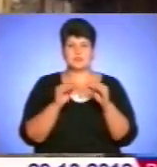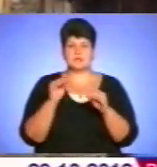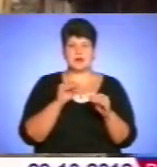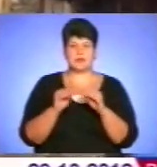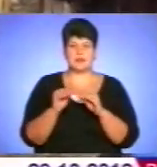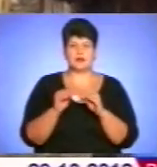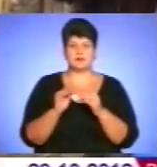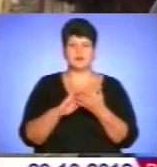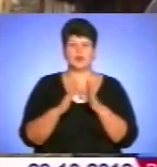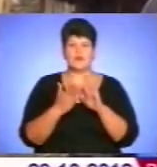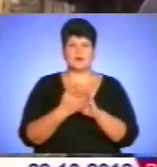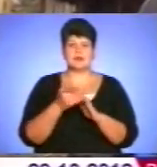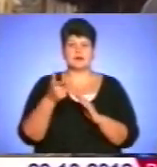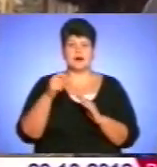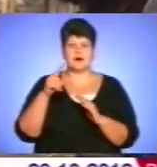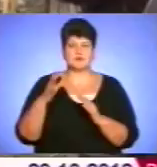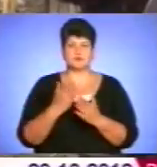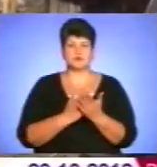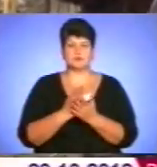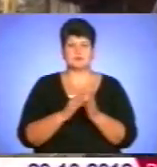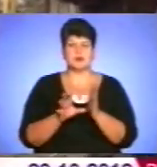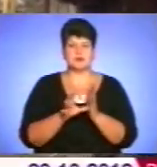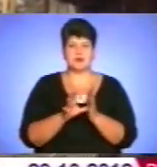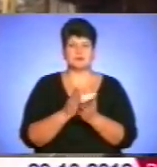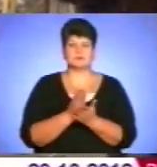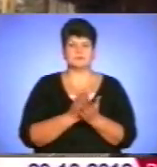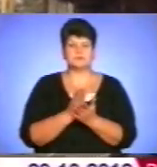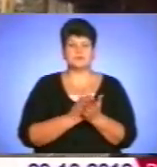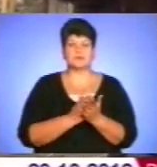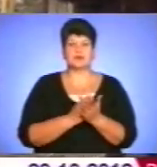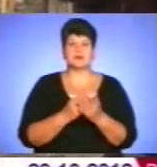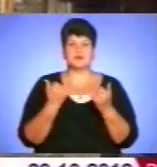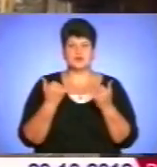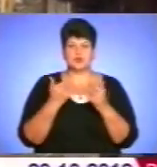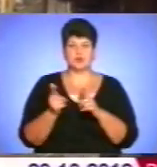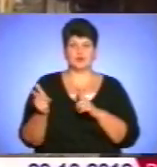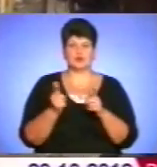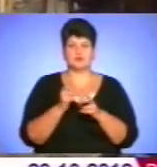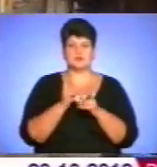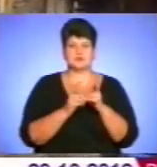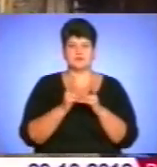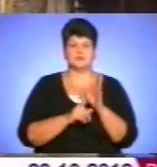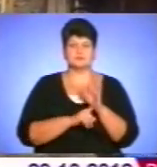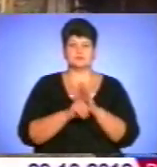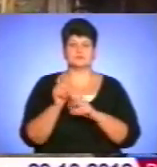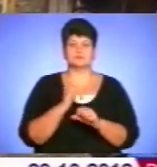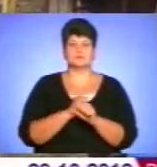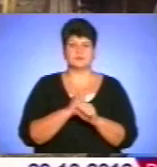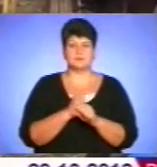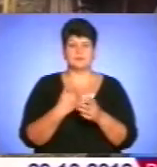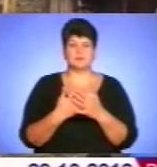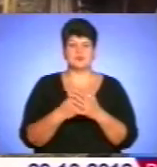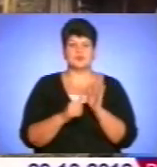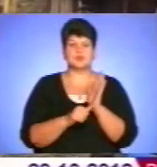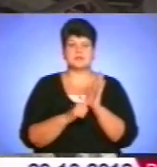договорення з газом, енергоносіями. І на сьогодні ми готові запустити це додатково біля 60